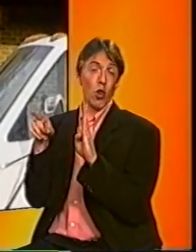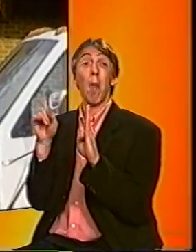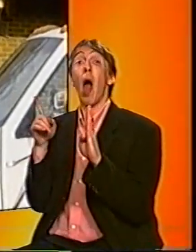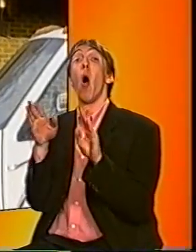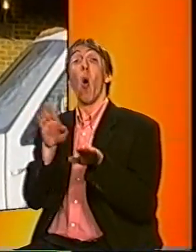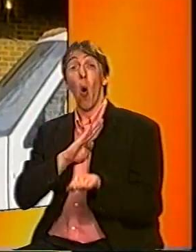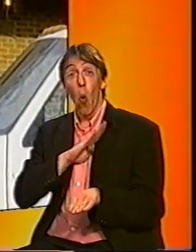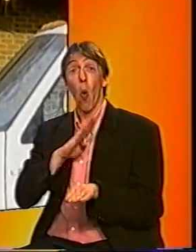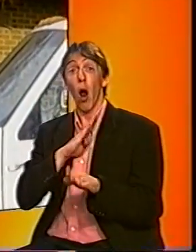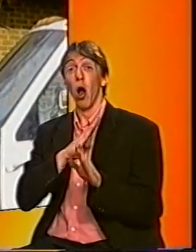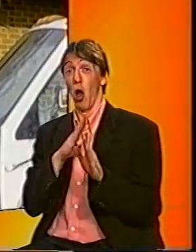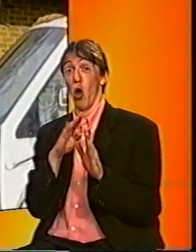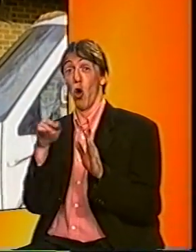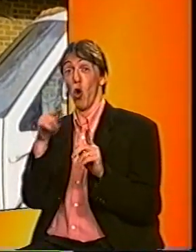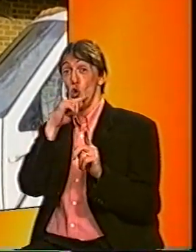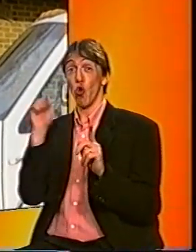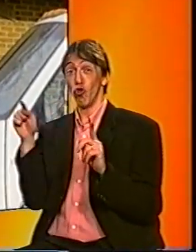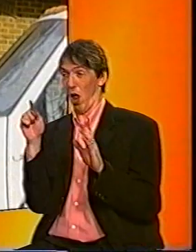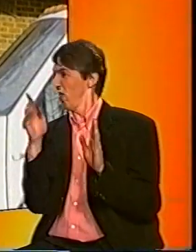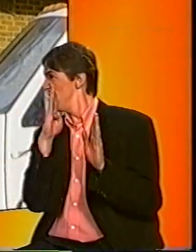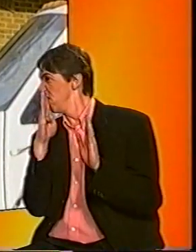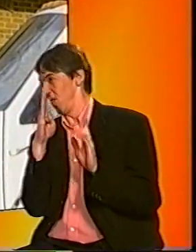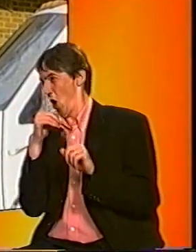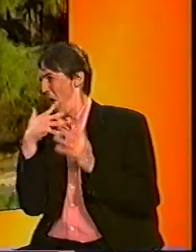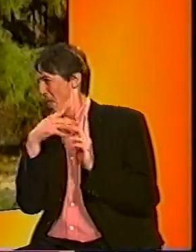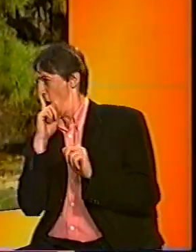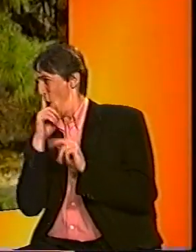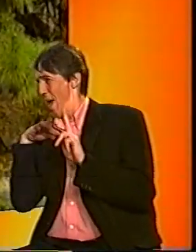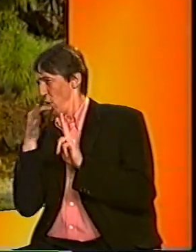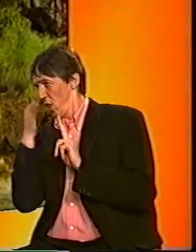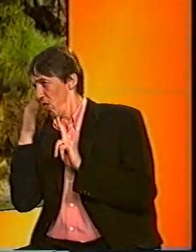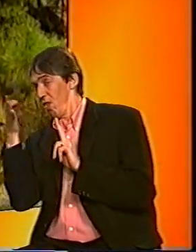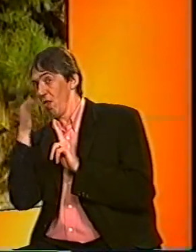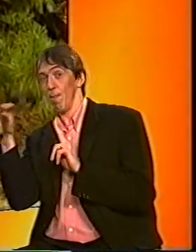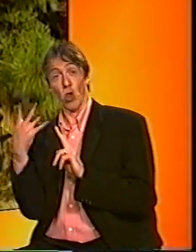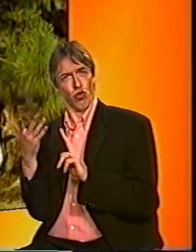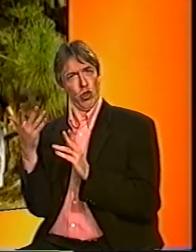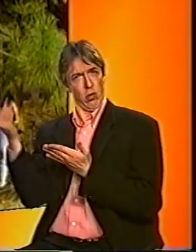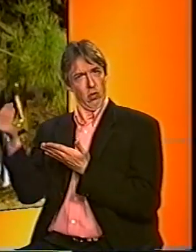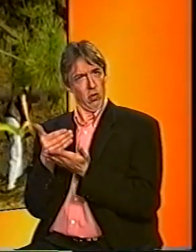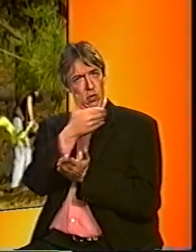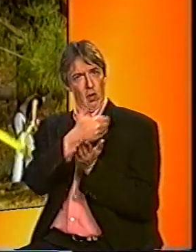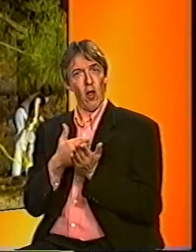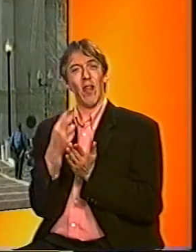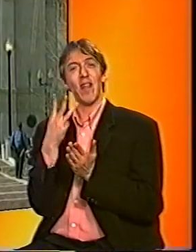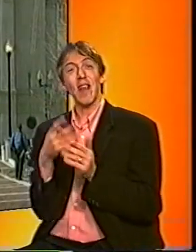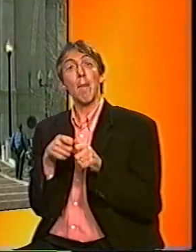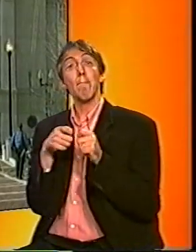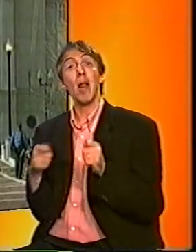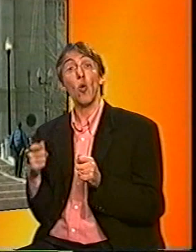geheimen over Amerika. Hij klikte dus bij beide landen. En daarmee verdiende hij maar liefst 3 miljoen gulden.